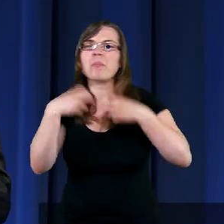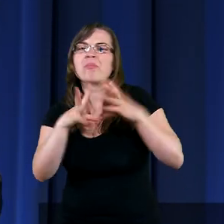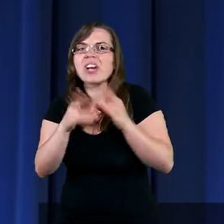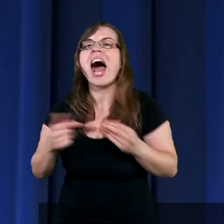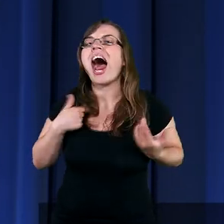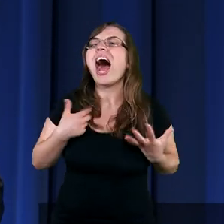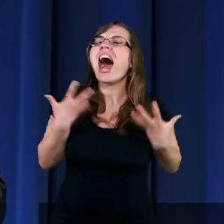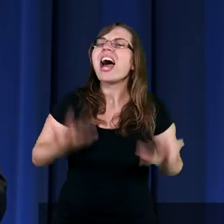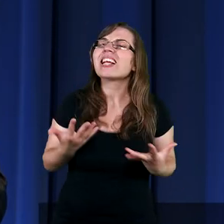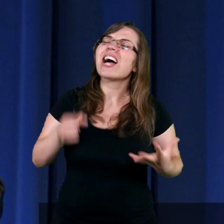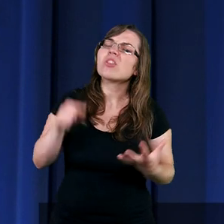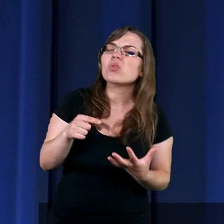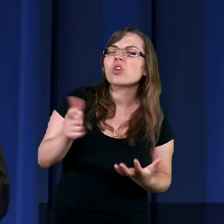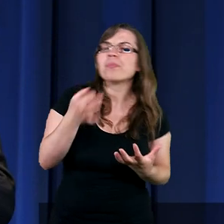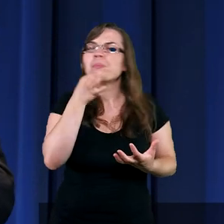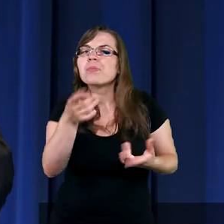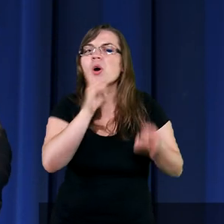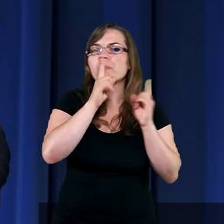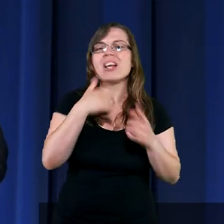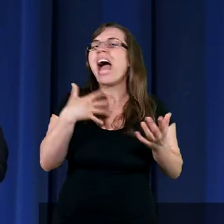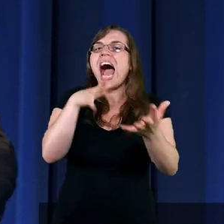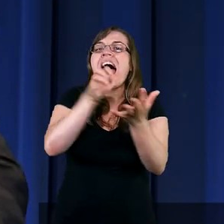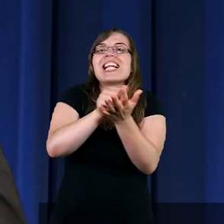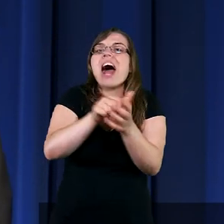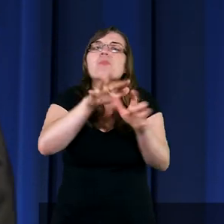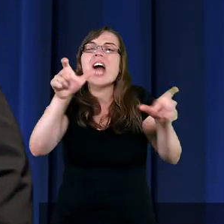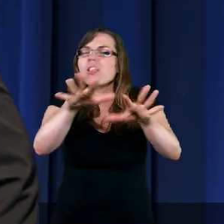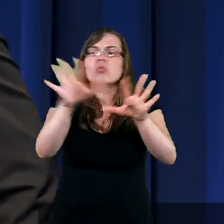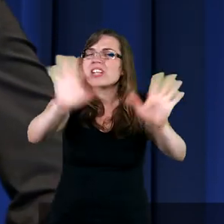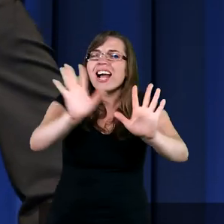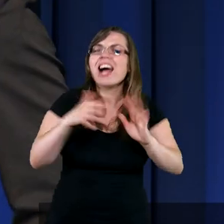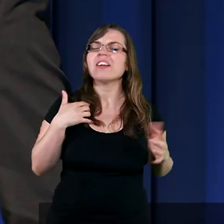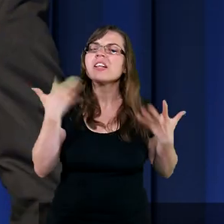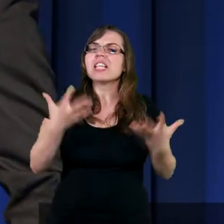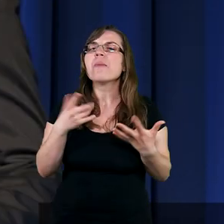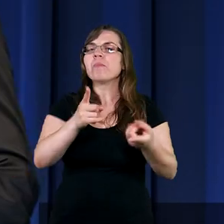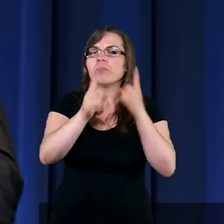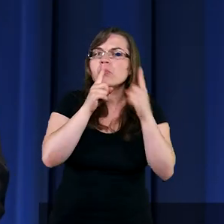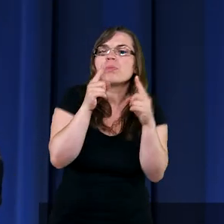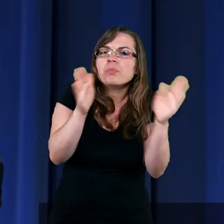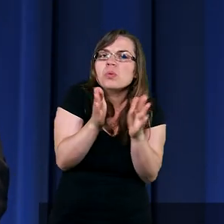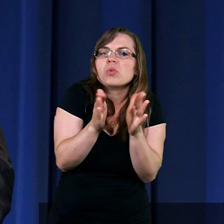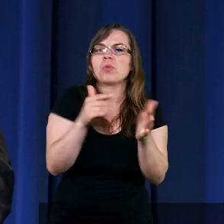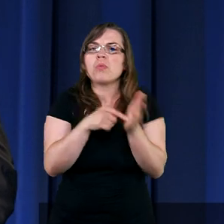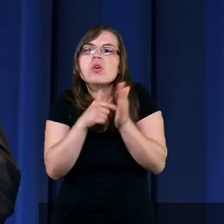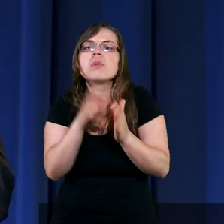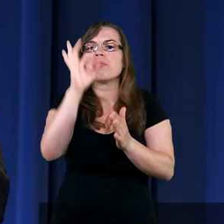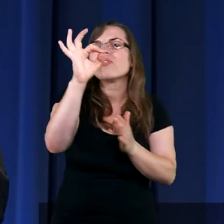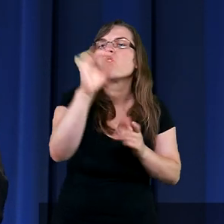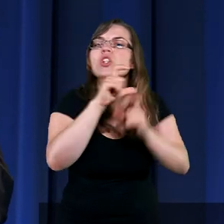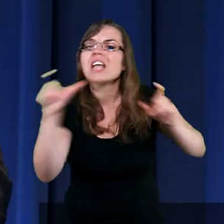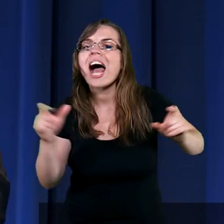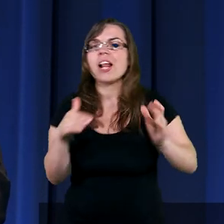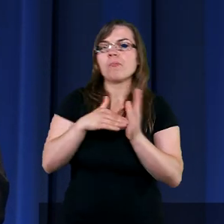Ja tutaj jeszcze chciałem pastorowi to powiedzieć, ale nie zajmę za dużo czasu. Tym razem Marta powiedziała, pastorze, potrzebuję twojego czasu.